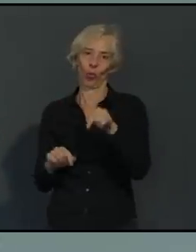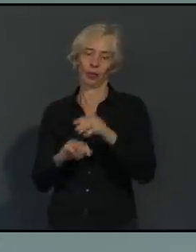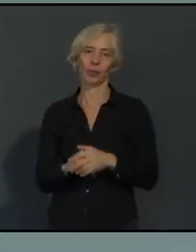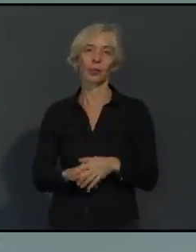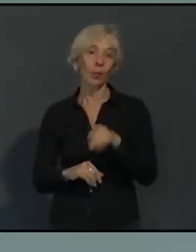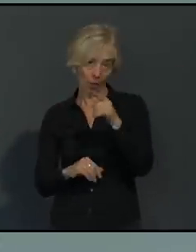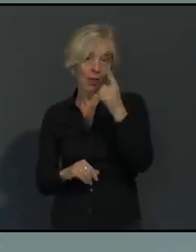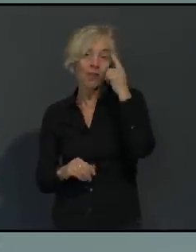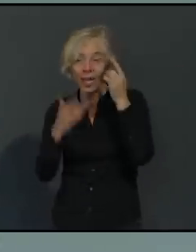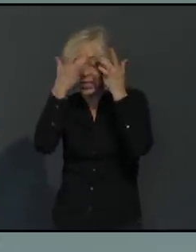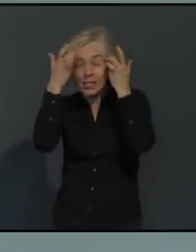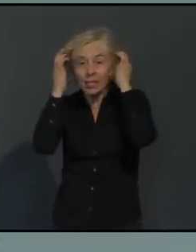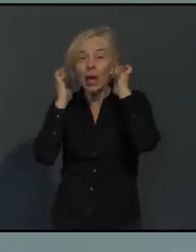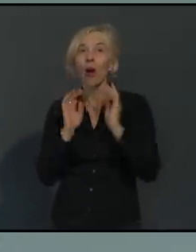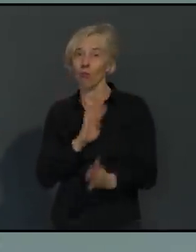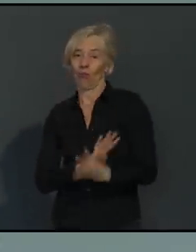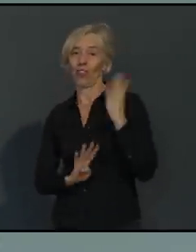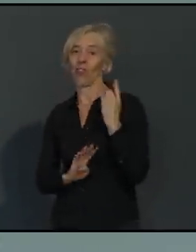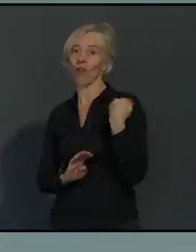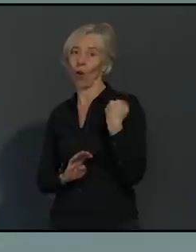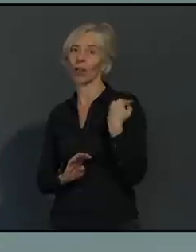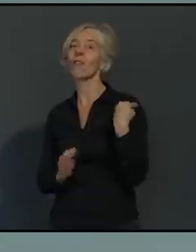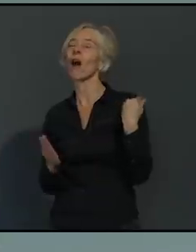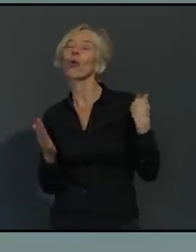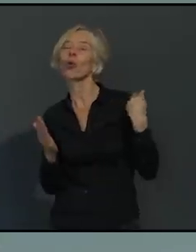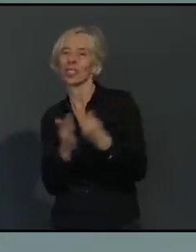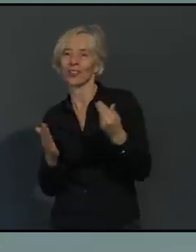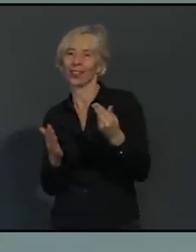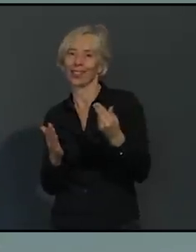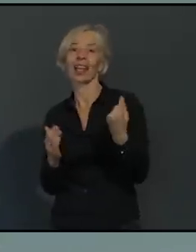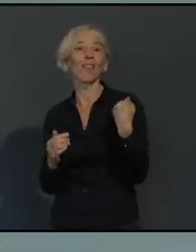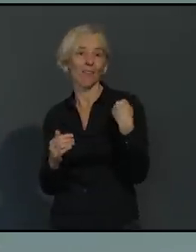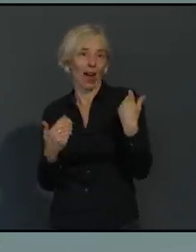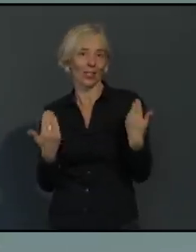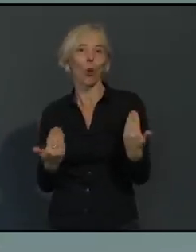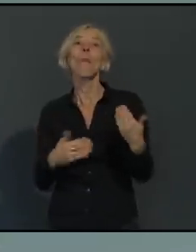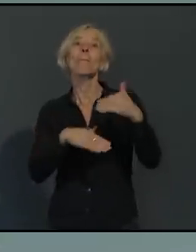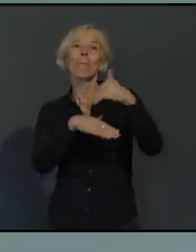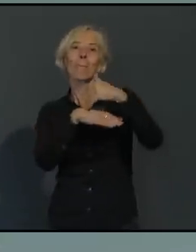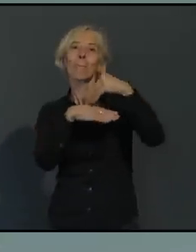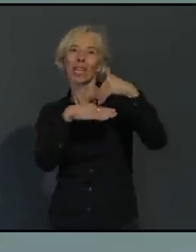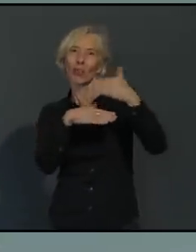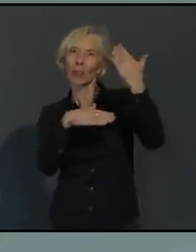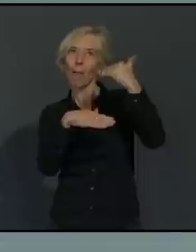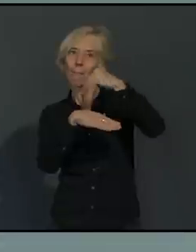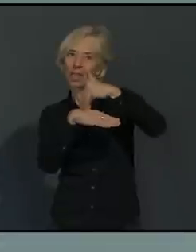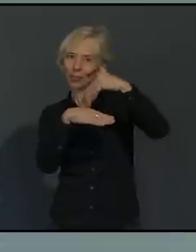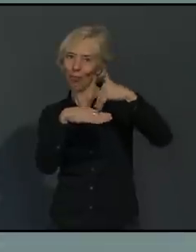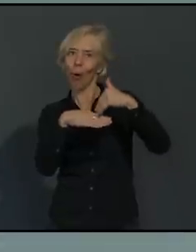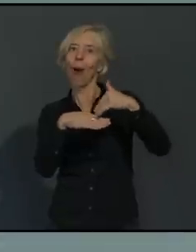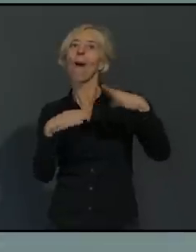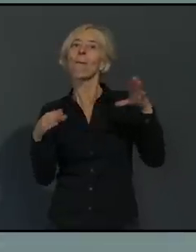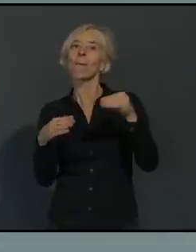kurzfristige Kommunikation. Auch damals hat am Mittwoch die Ministerpräsidentenkonferenz mit der Bundeskanzlerin getagt.